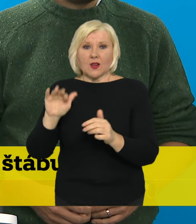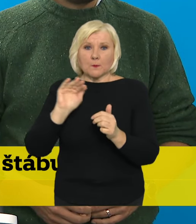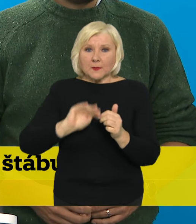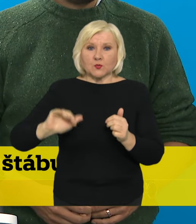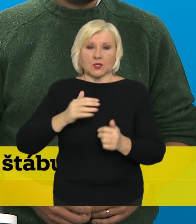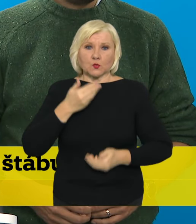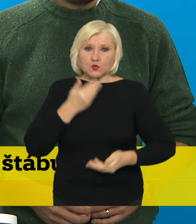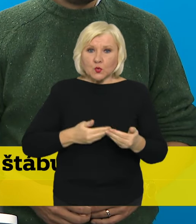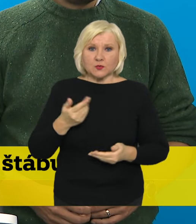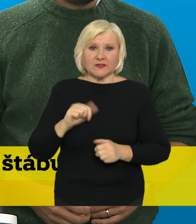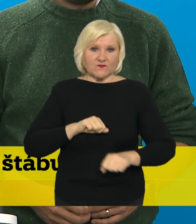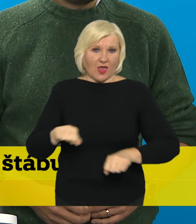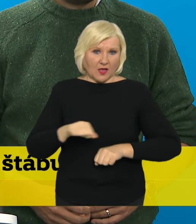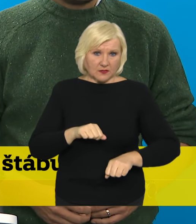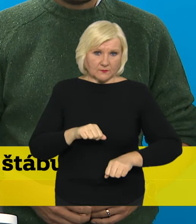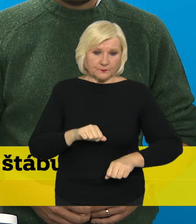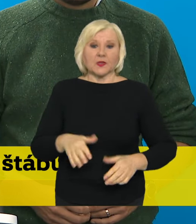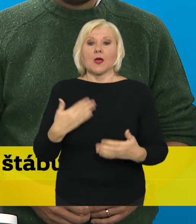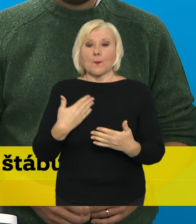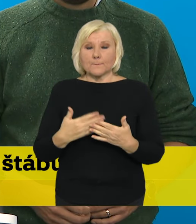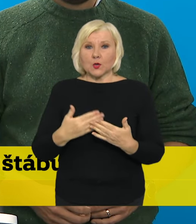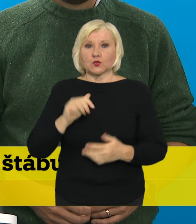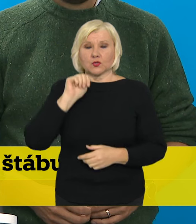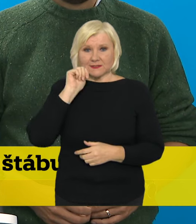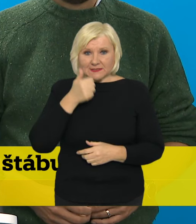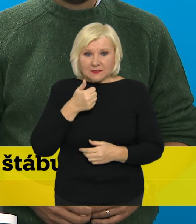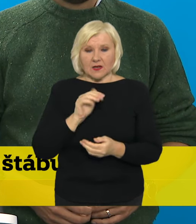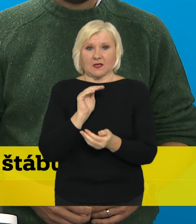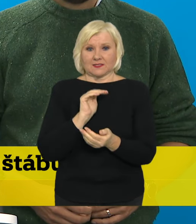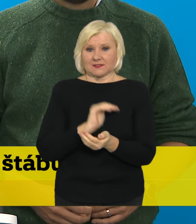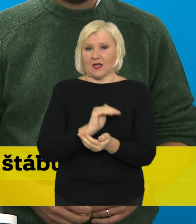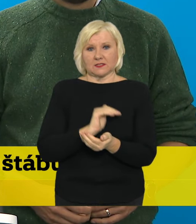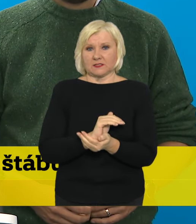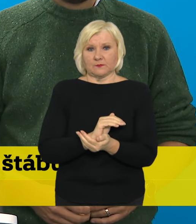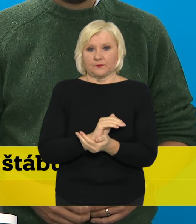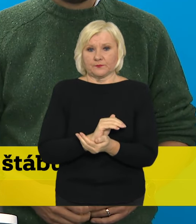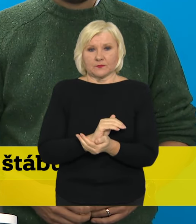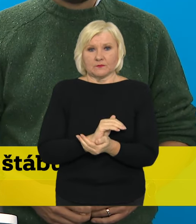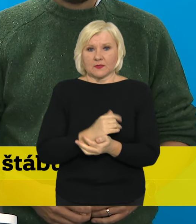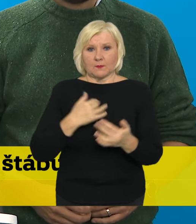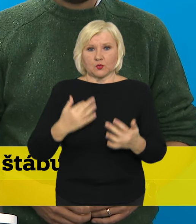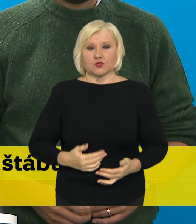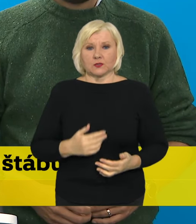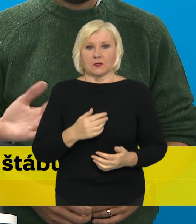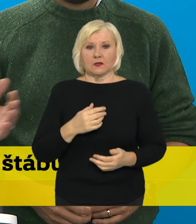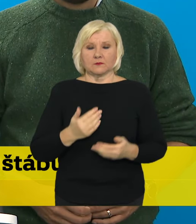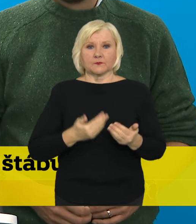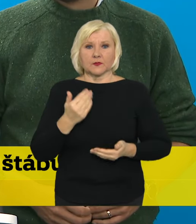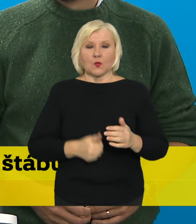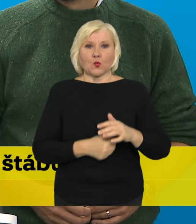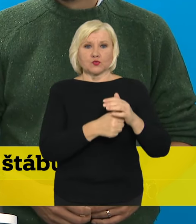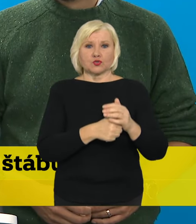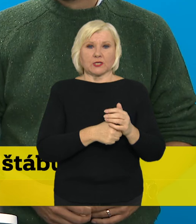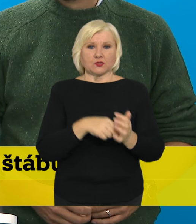schůzi vlády. Z tohoto důvodu zítra zatím neplánujeme konání ústředního krizového štábu.